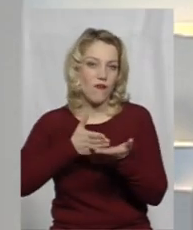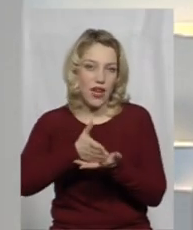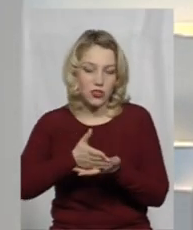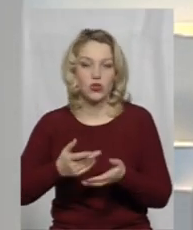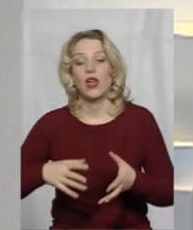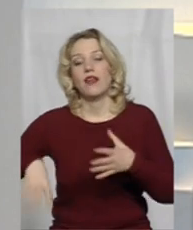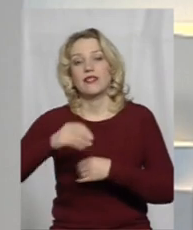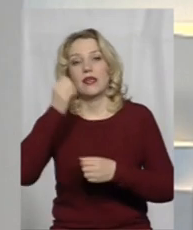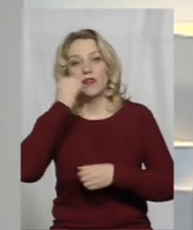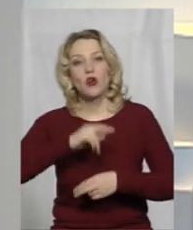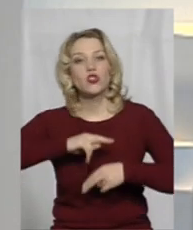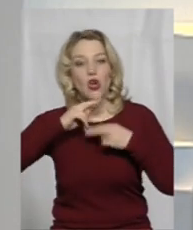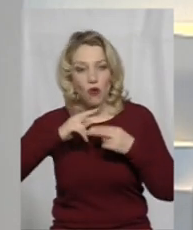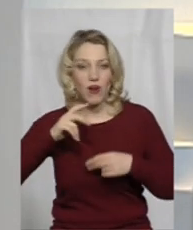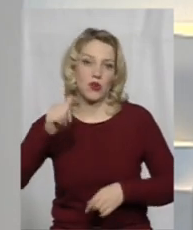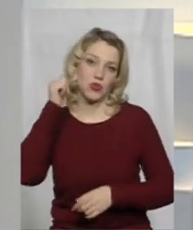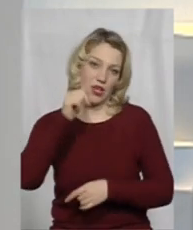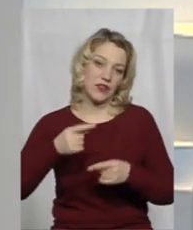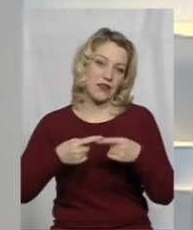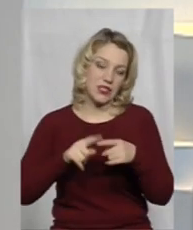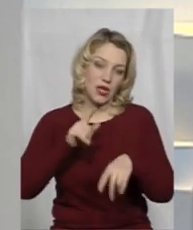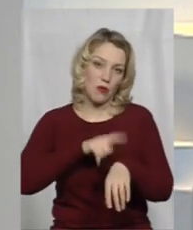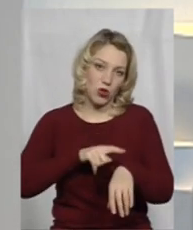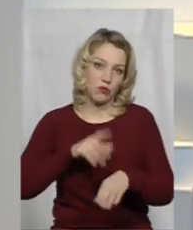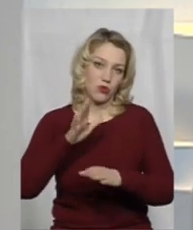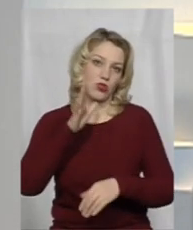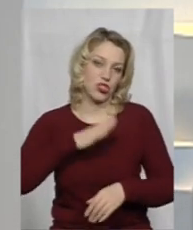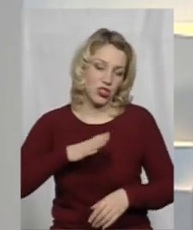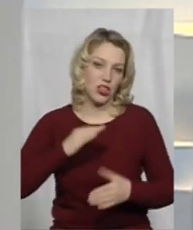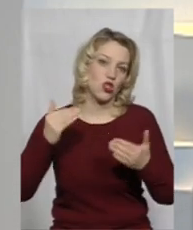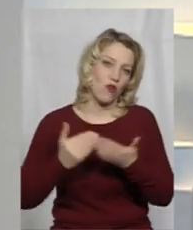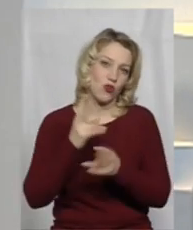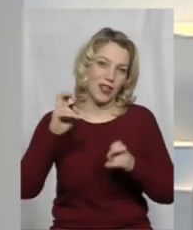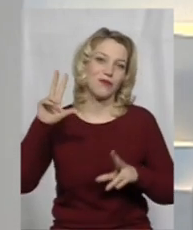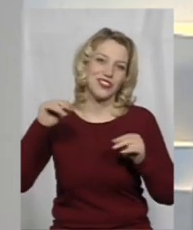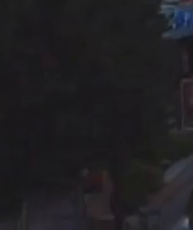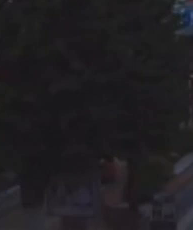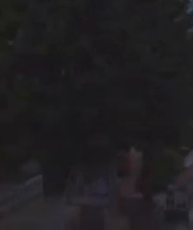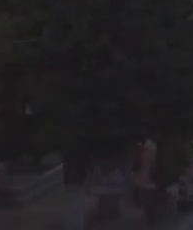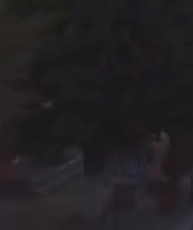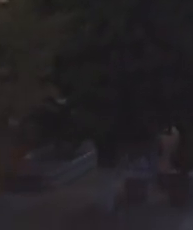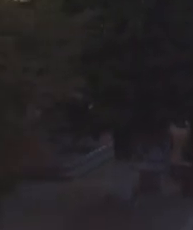всім дякую за увагу. Уже завтра у цій же порі будемо чекати вас із новою темою. Нехай щастить!